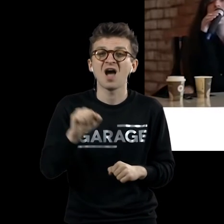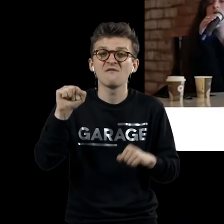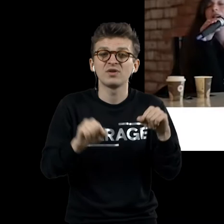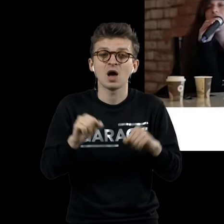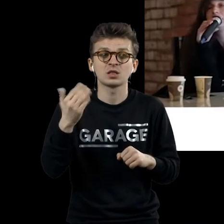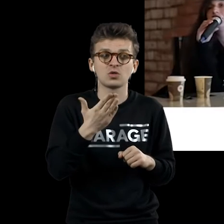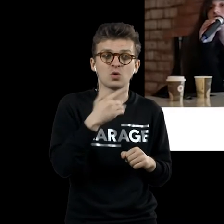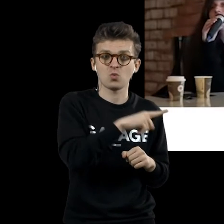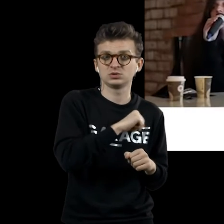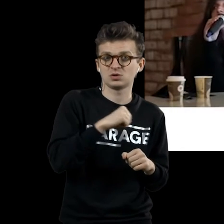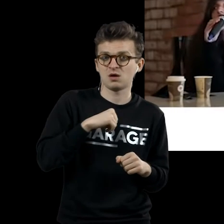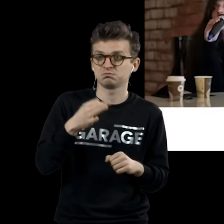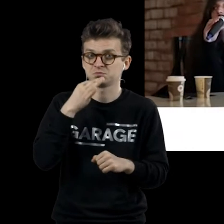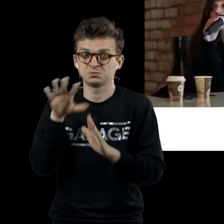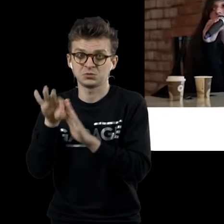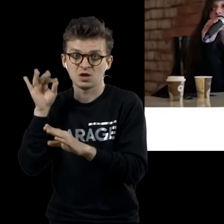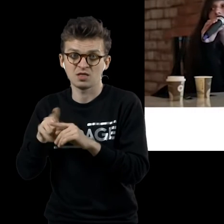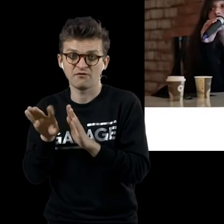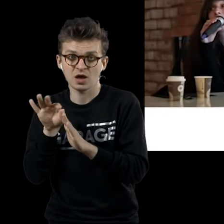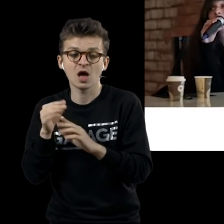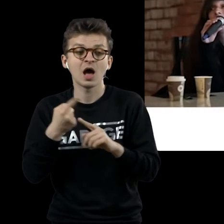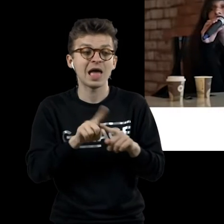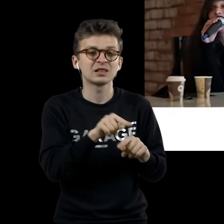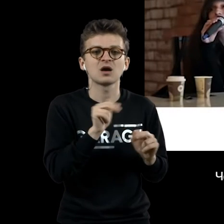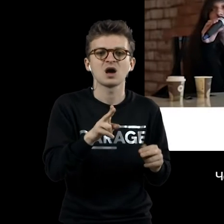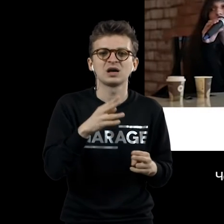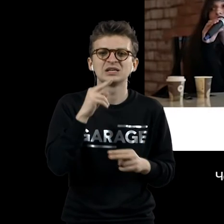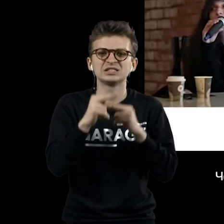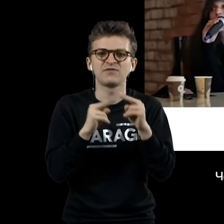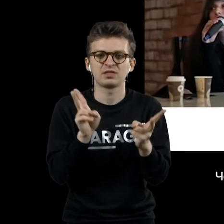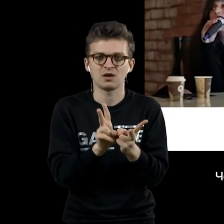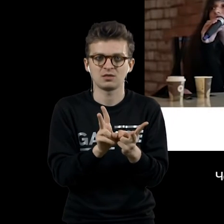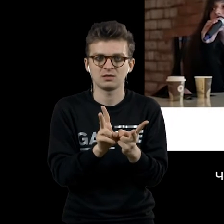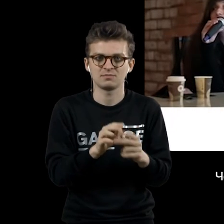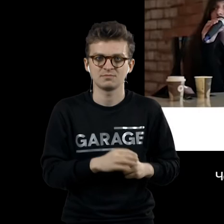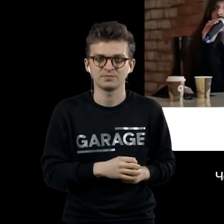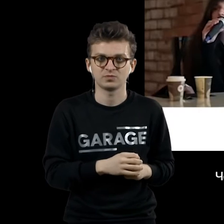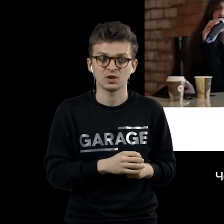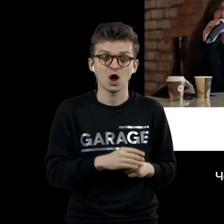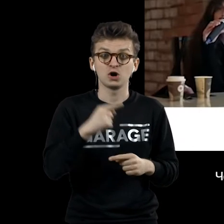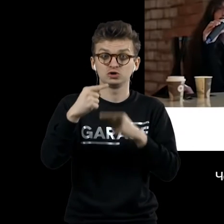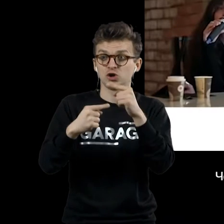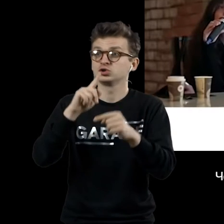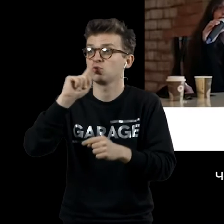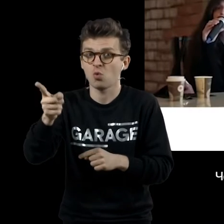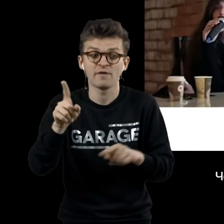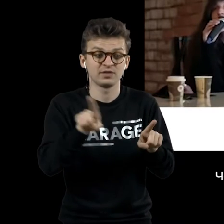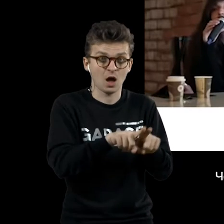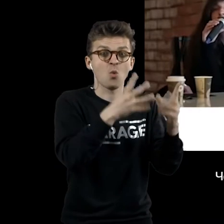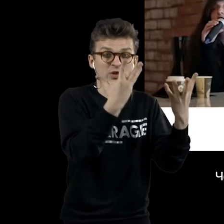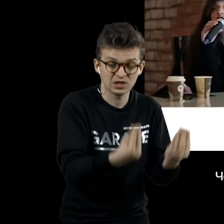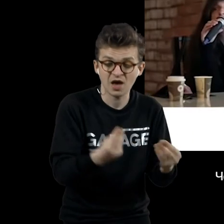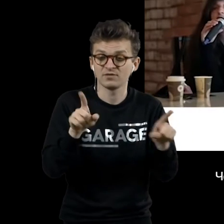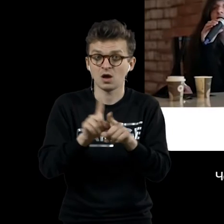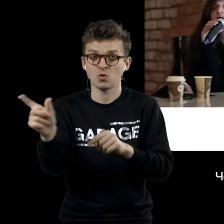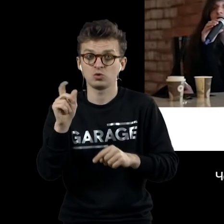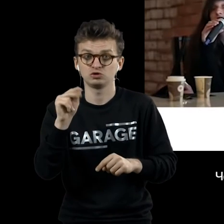придерживался, назначать «редди-мейта» как свидание. Через год, в такой-то день, в такой-то час, я увижу предмет,